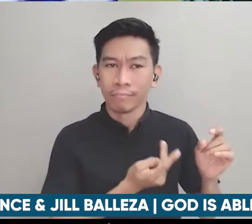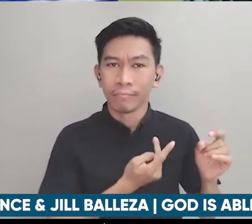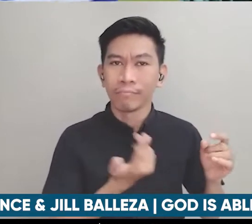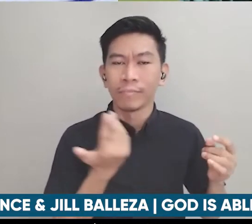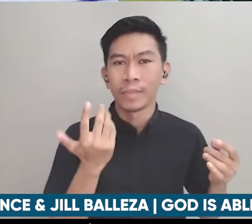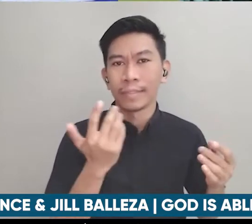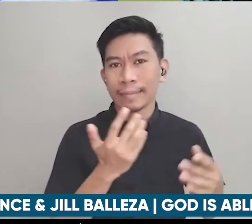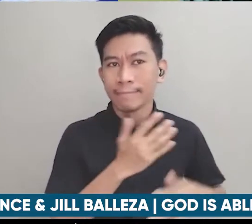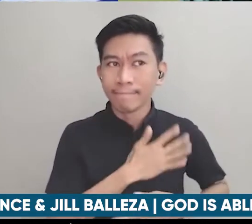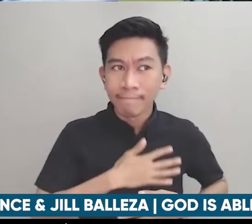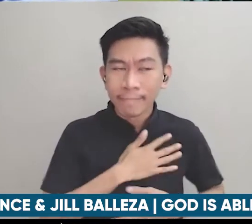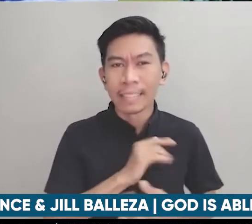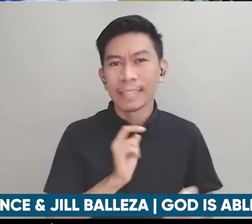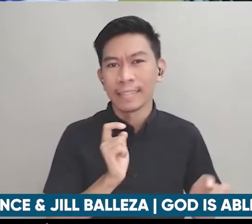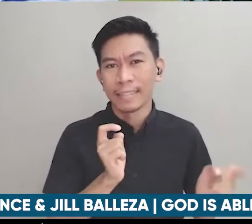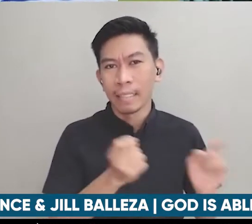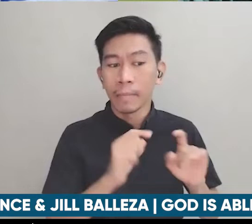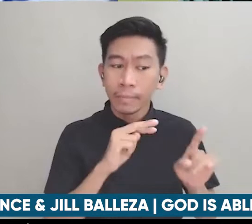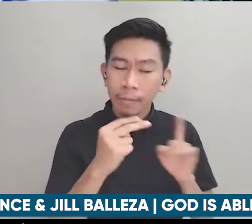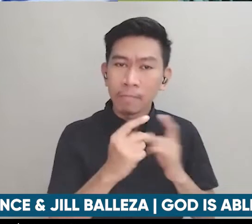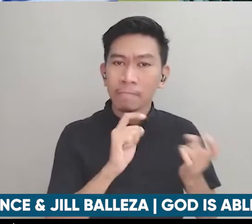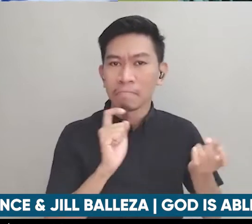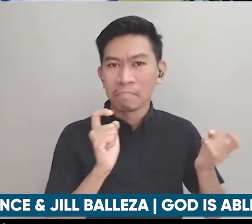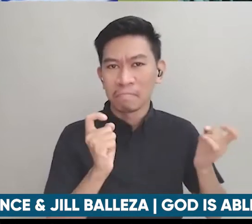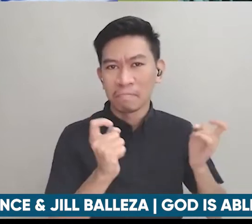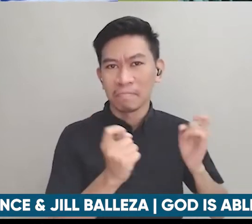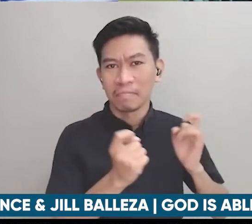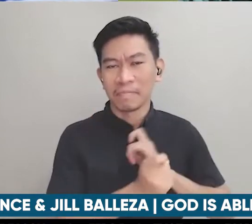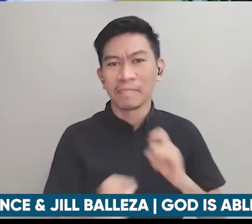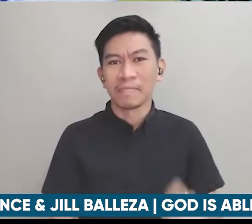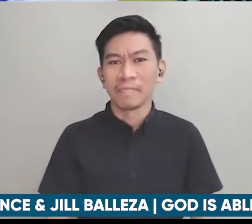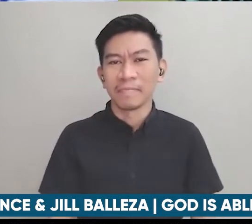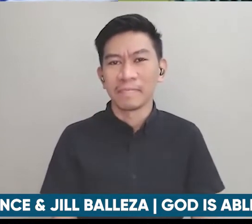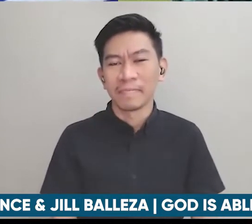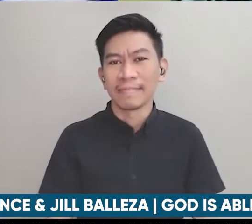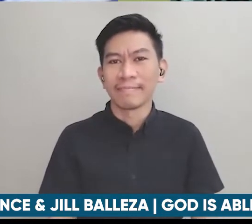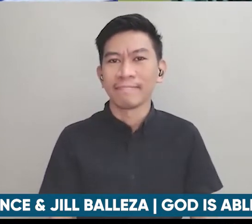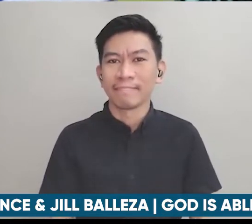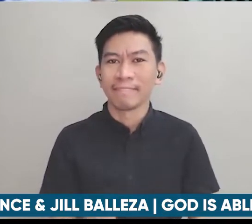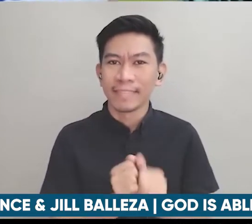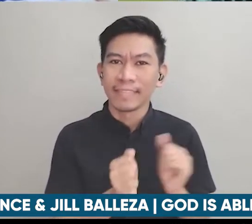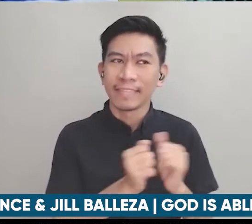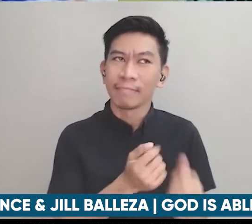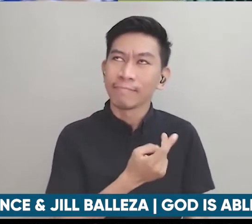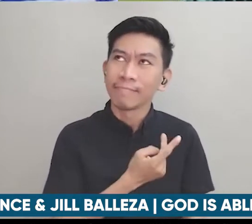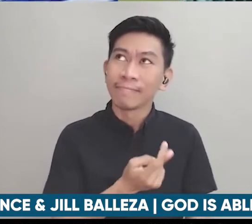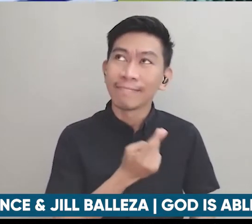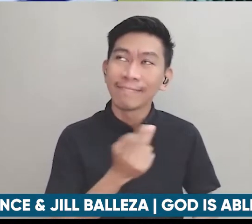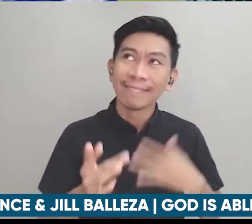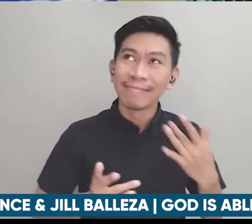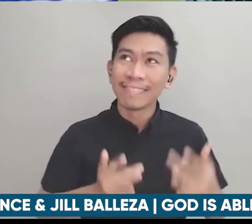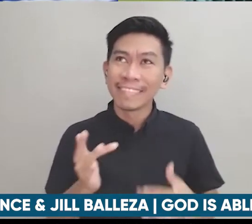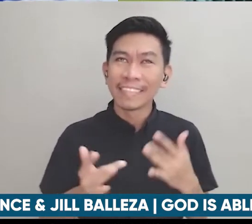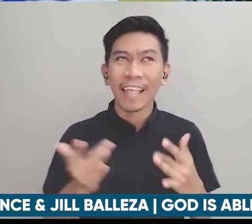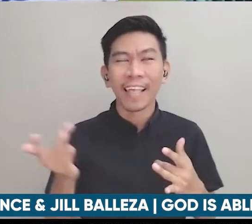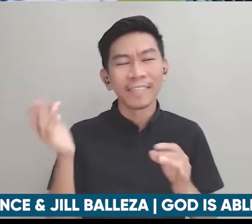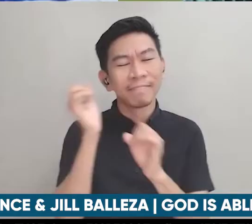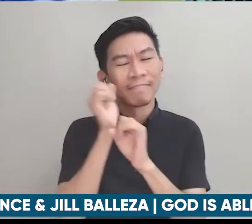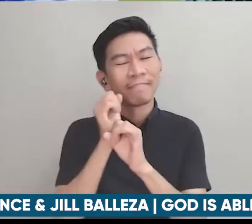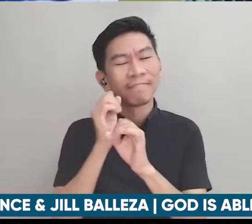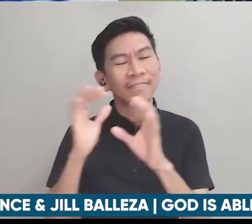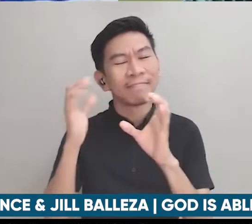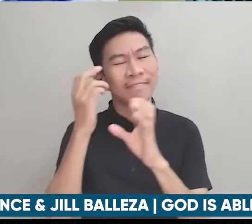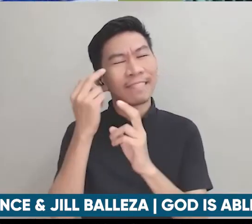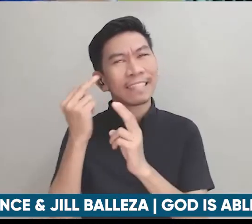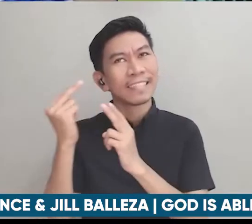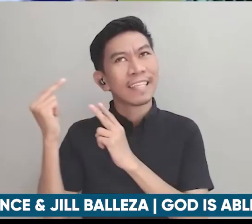buhay ninyo so siguro sa tingin ko yun yung exciting part yung we get to reminisce at the same time look forward to ano nga ba yung meron